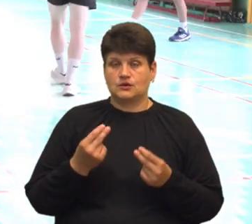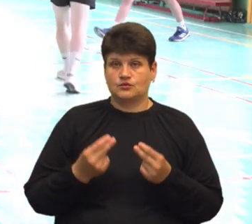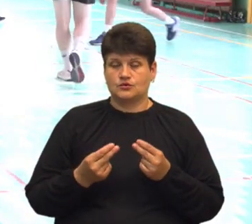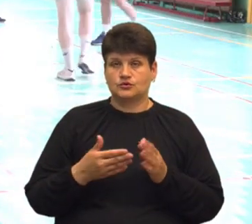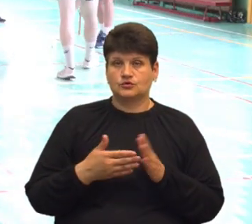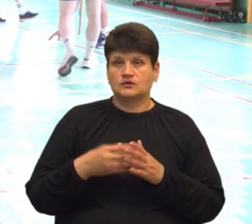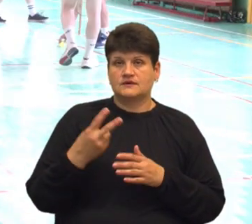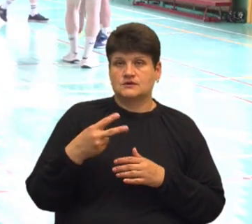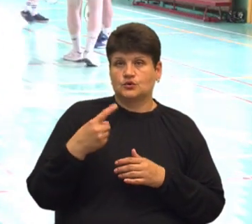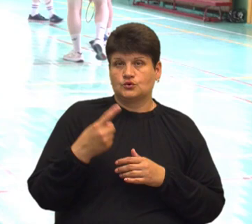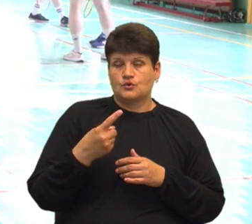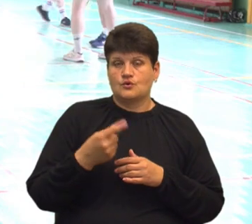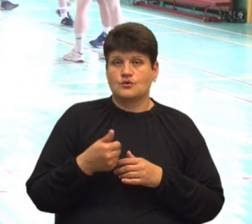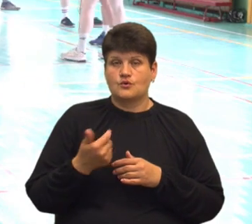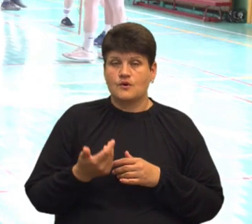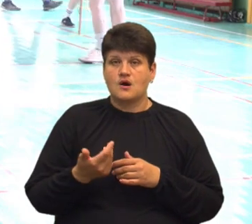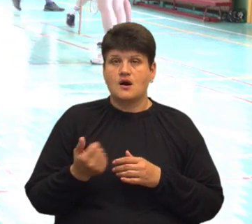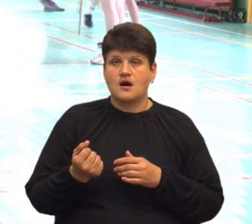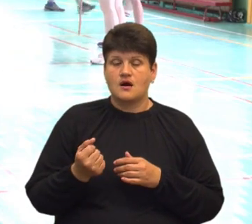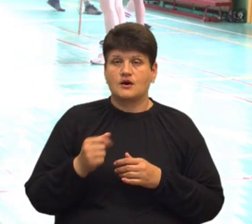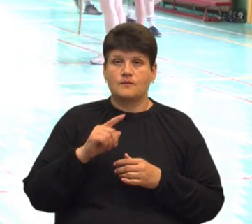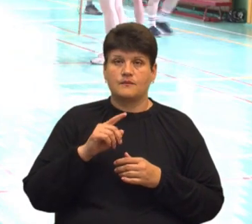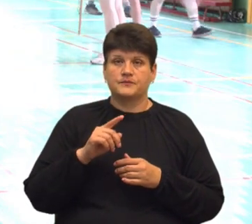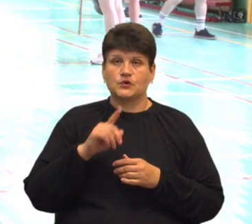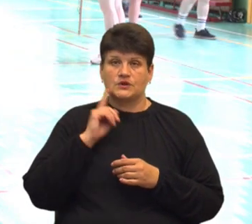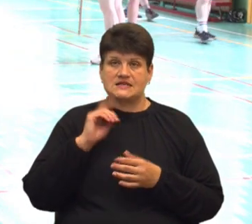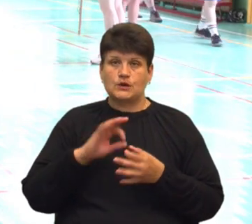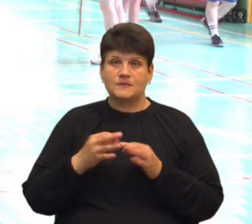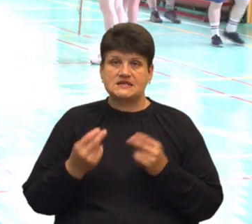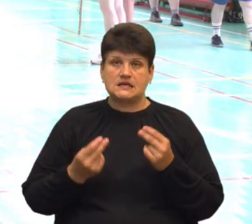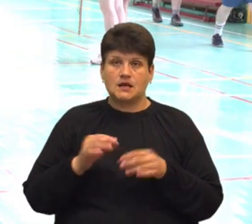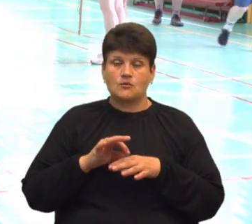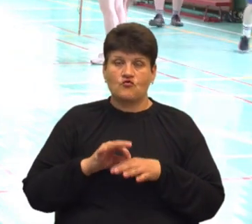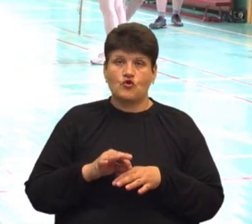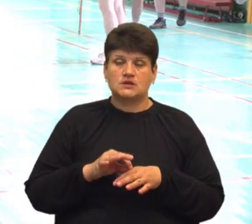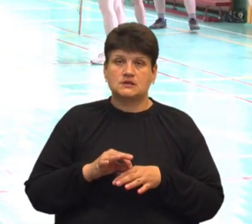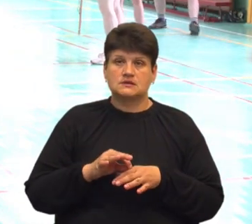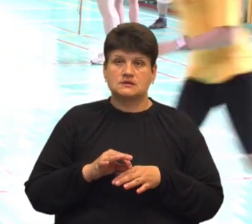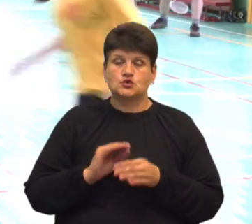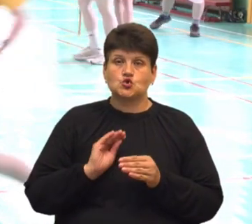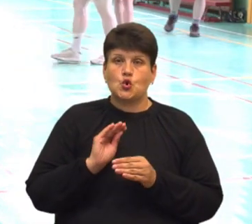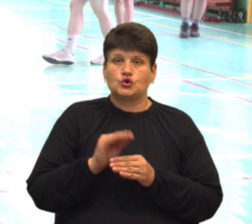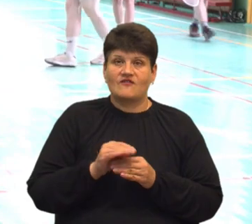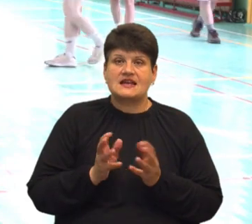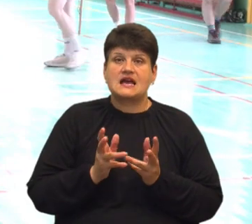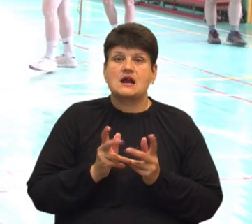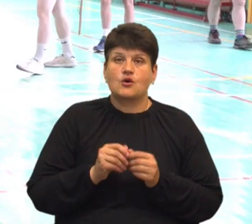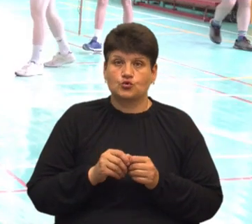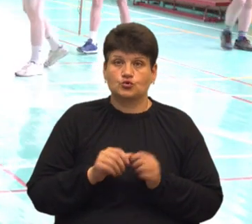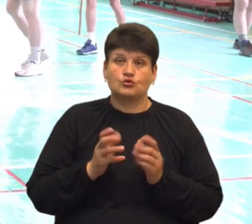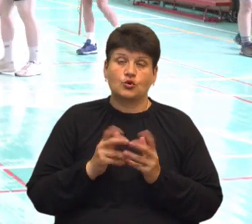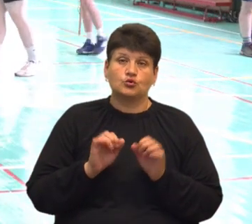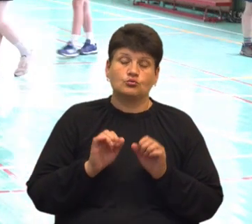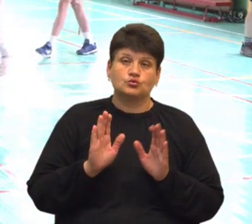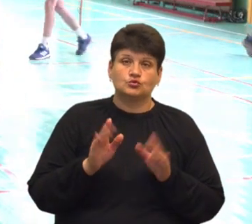-го з трьох геймів, а юнацькі олімпійські ігорі проводилися з додаванням рахунку. Тому рахунок може бути і